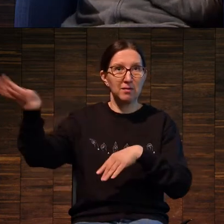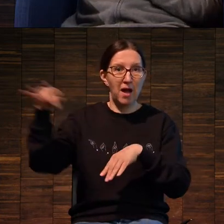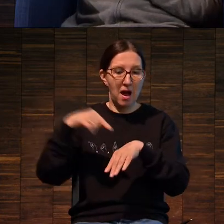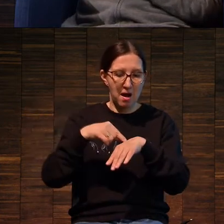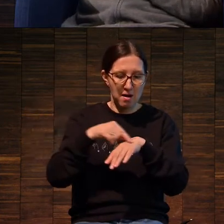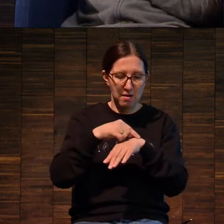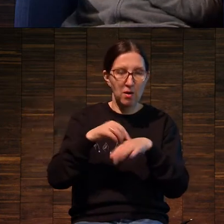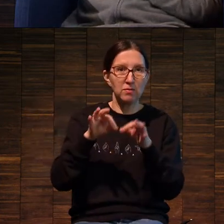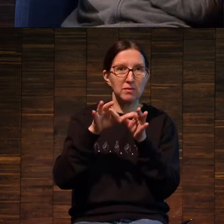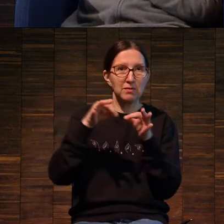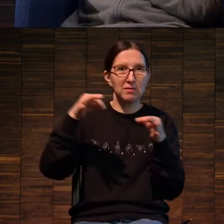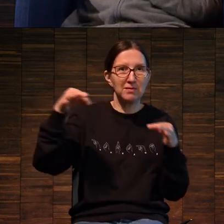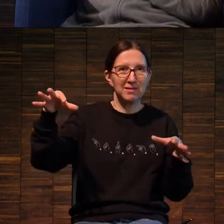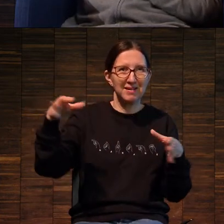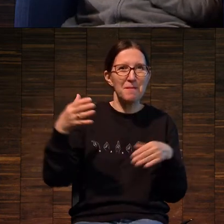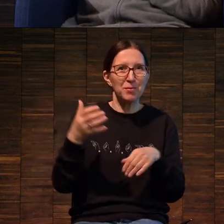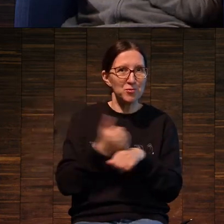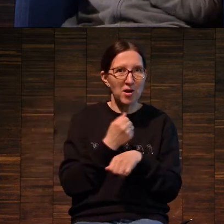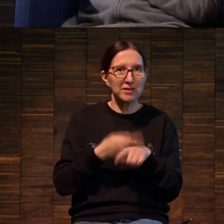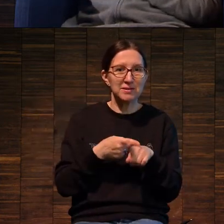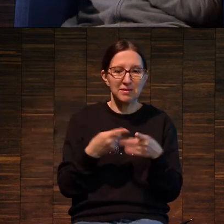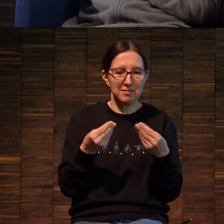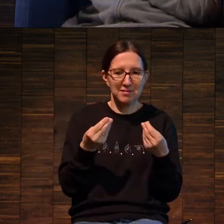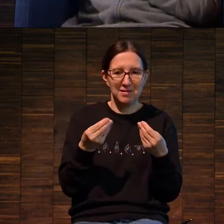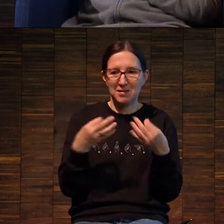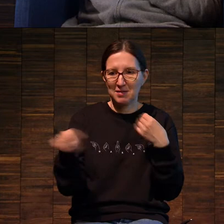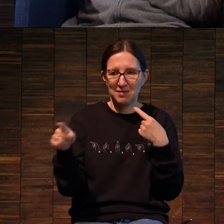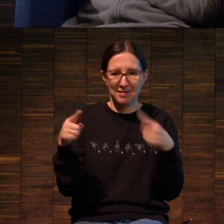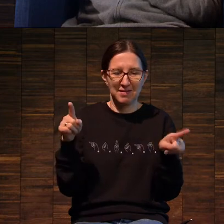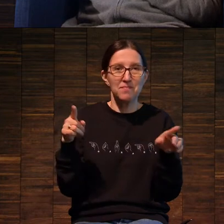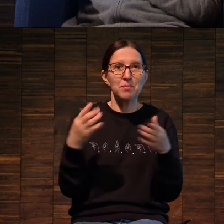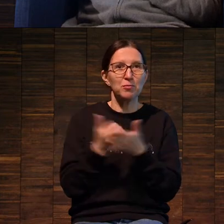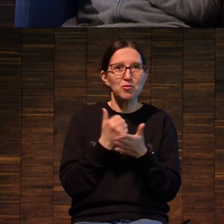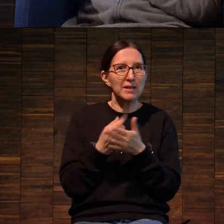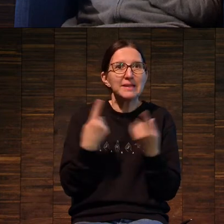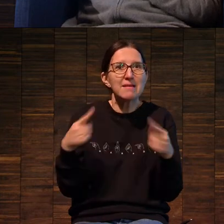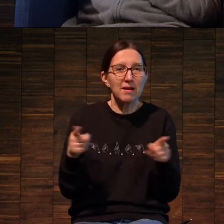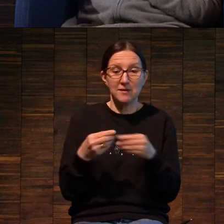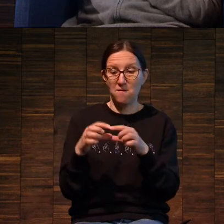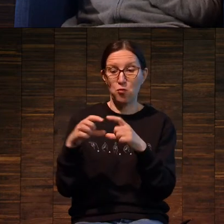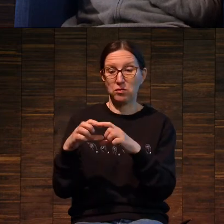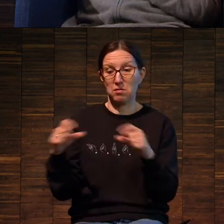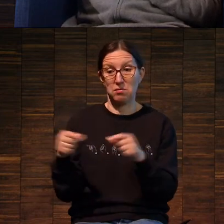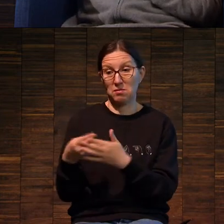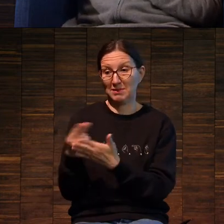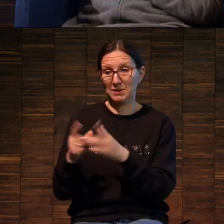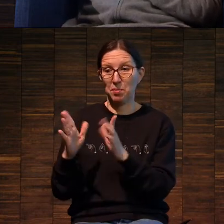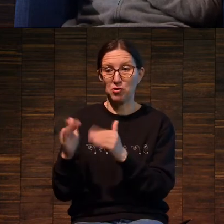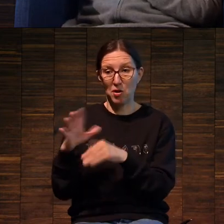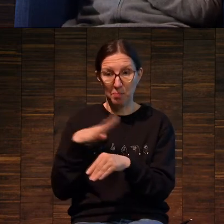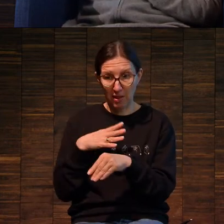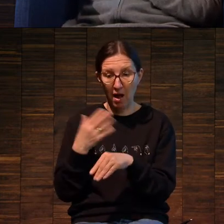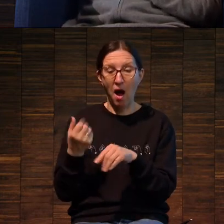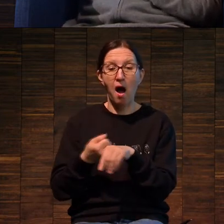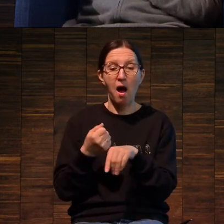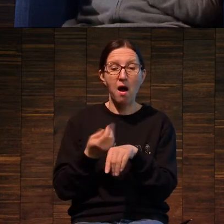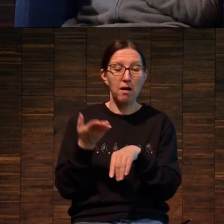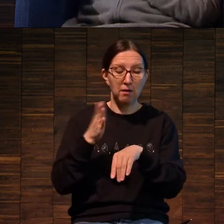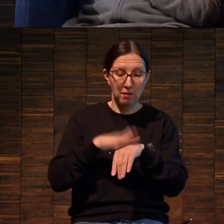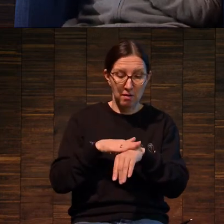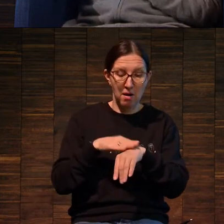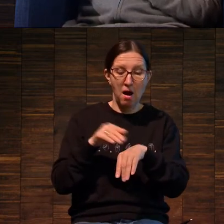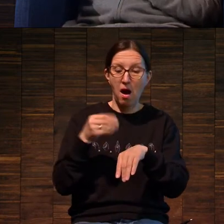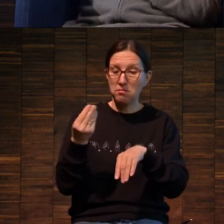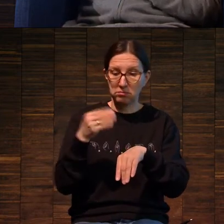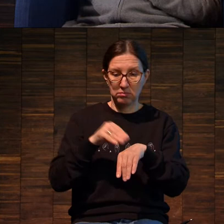отделяется от материала. То есть изображение у нас остается отдельное. Это как бы некая импринт, некая четвертая сущность. И вот